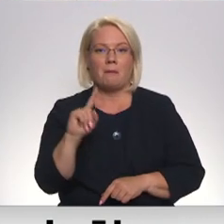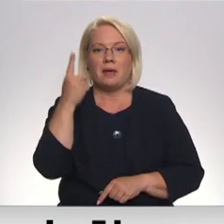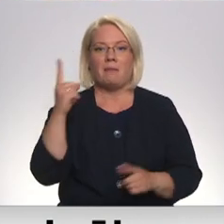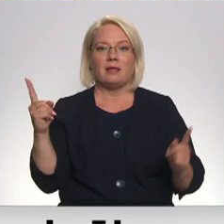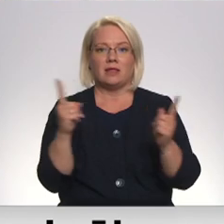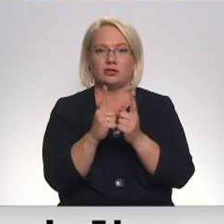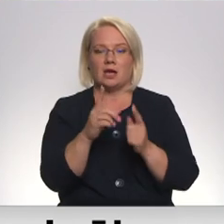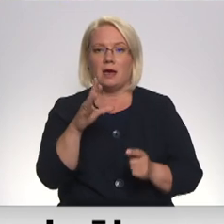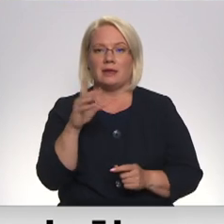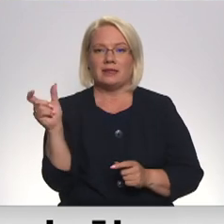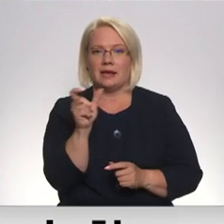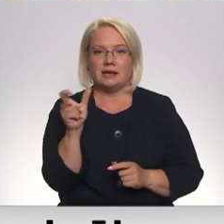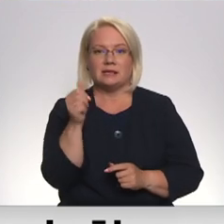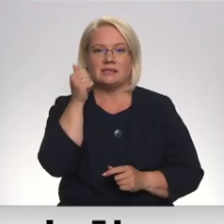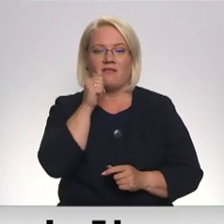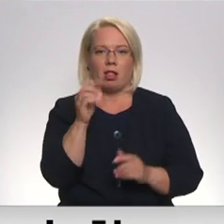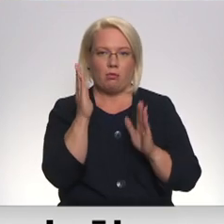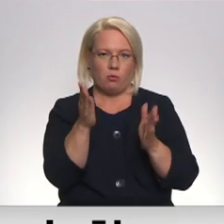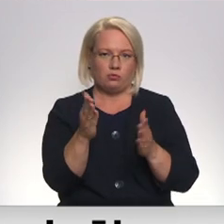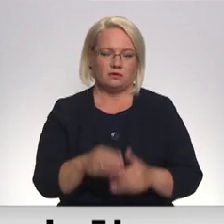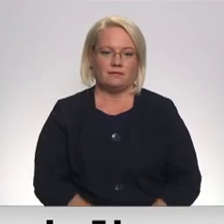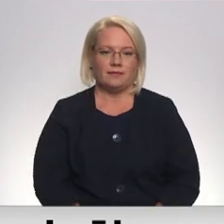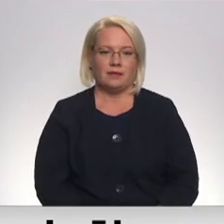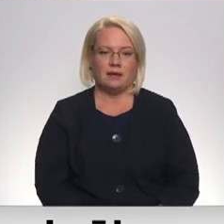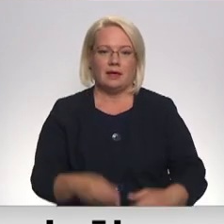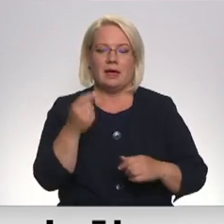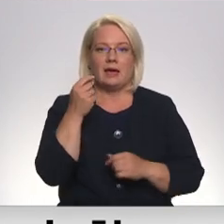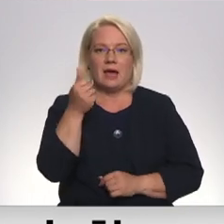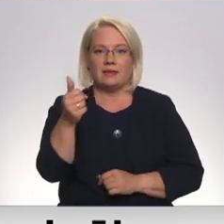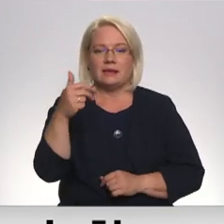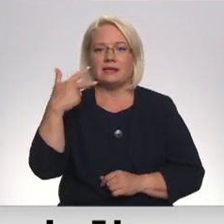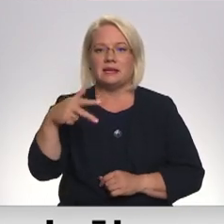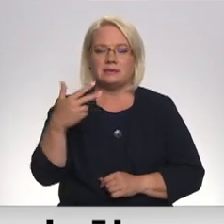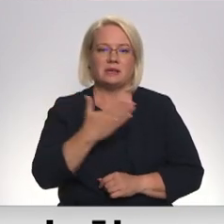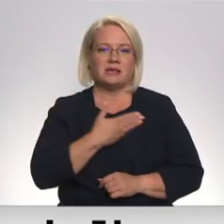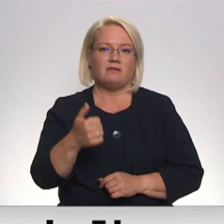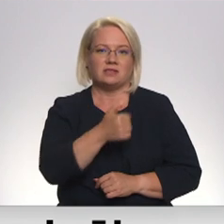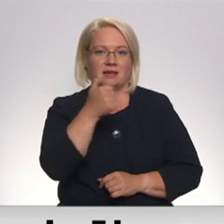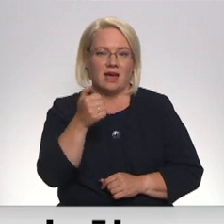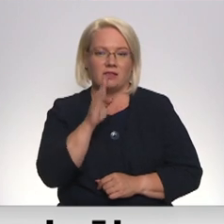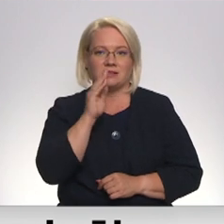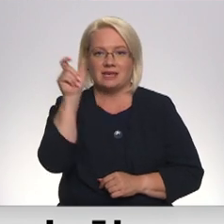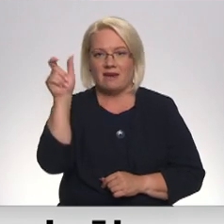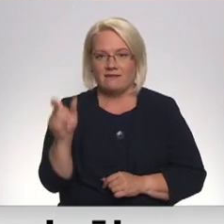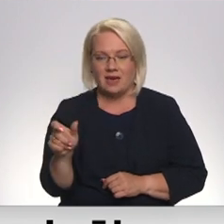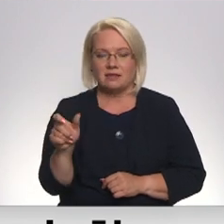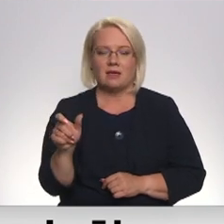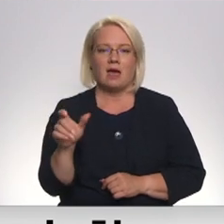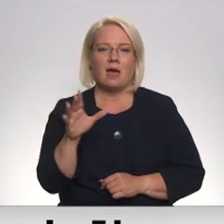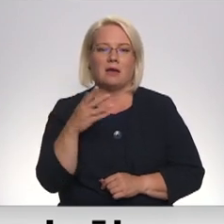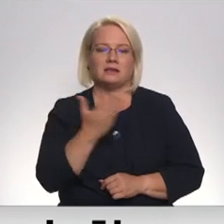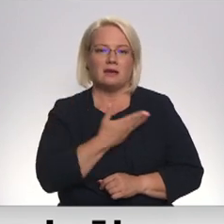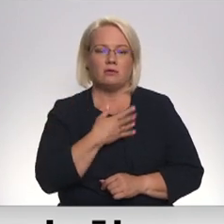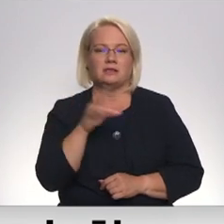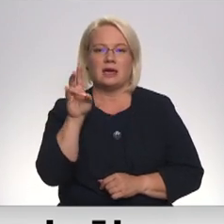sklātienē visiem drīzumā vēl priekšā. Gan rīz trīsdesmit savas dzīves gadus Katrīna Zvirbule Hočenkova aizvadījusa